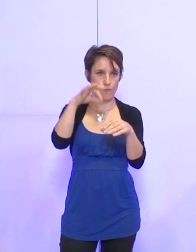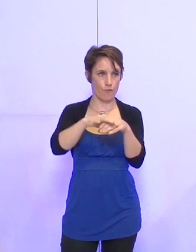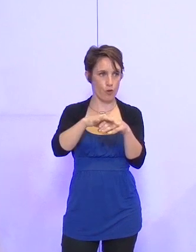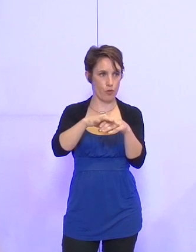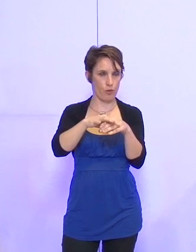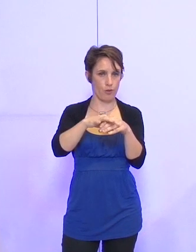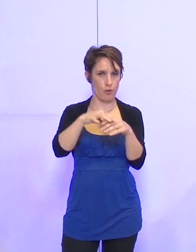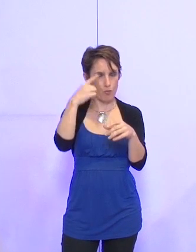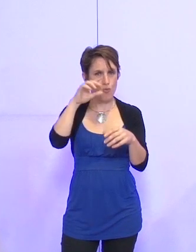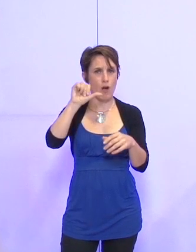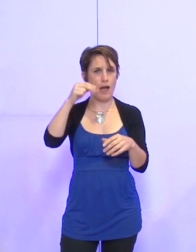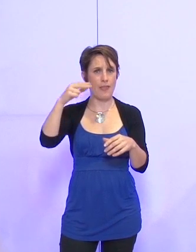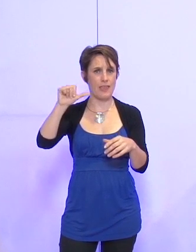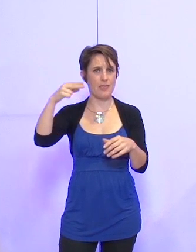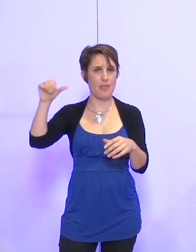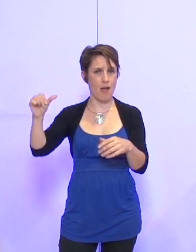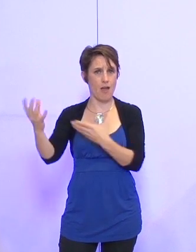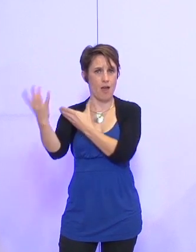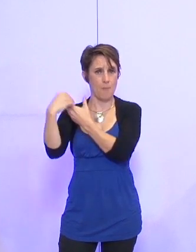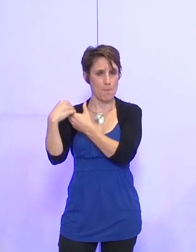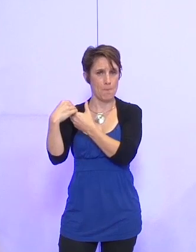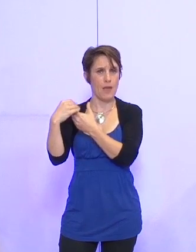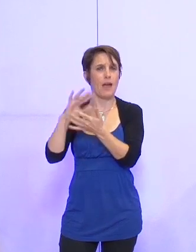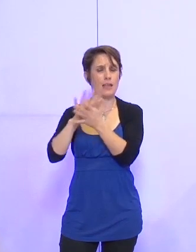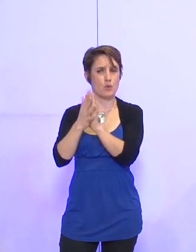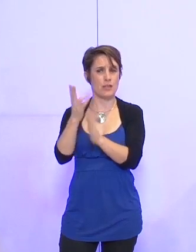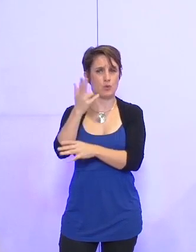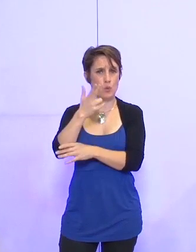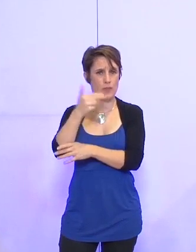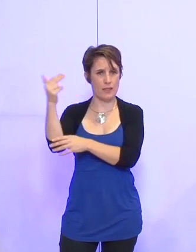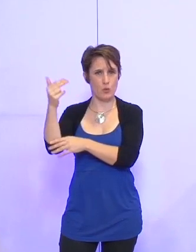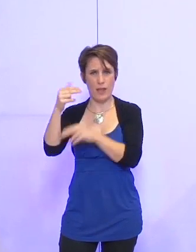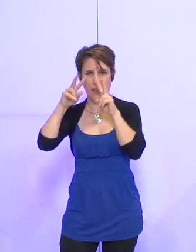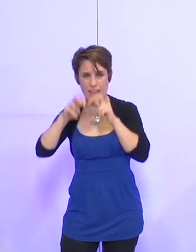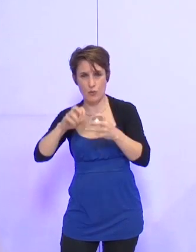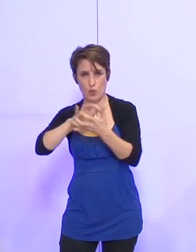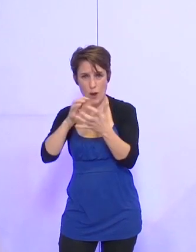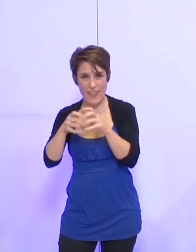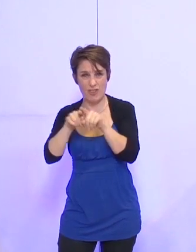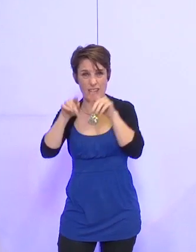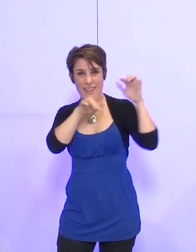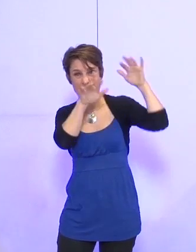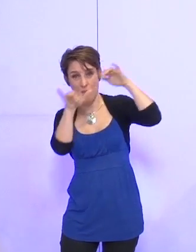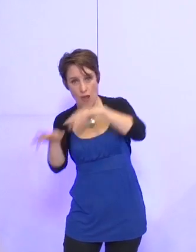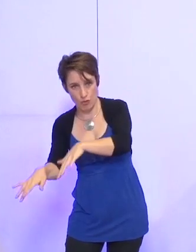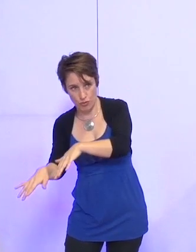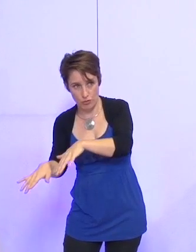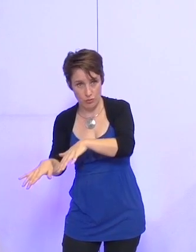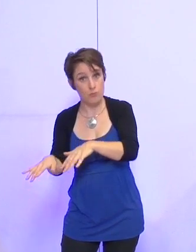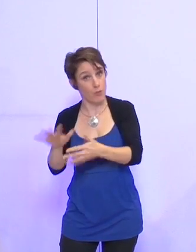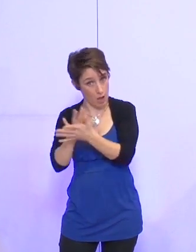de l'ANENA, l'association nationale d'études de la neige et des avalanches, association hautement intéressante.